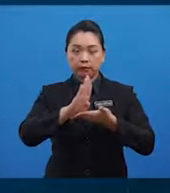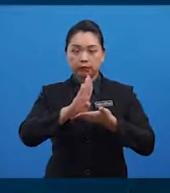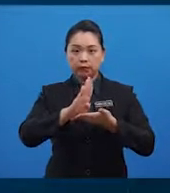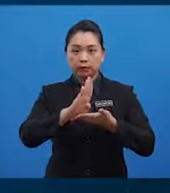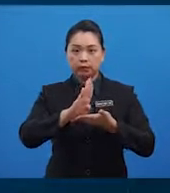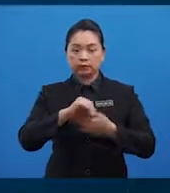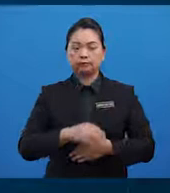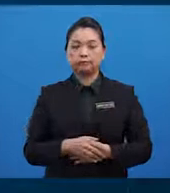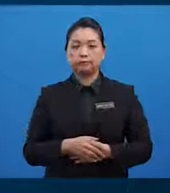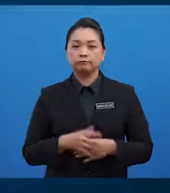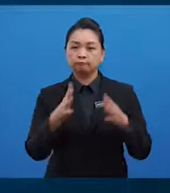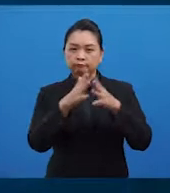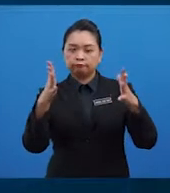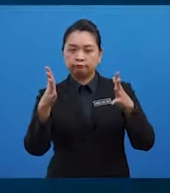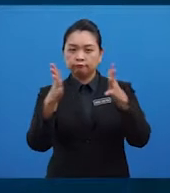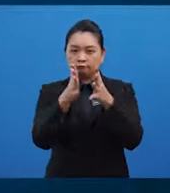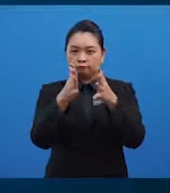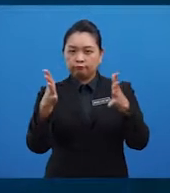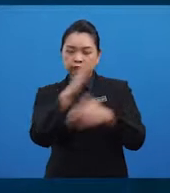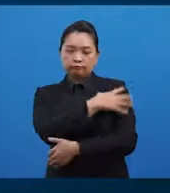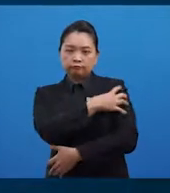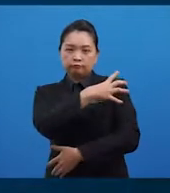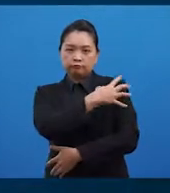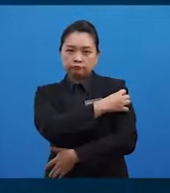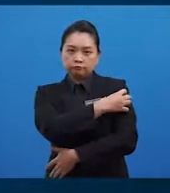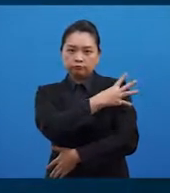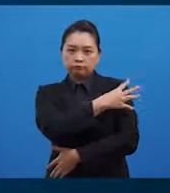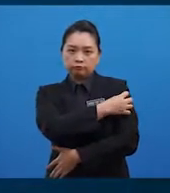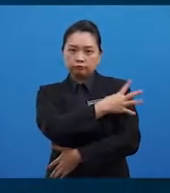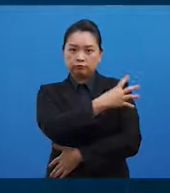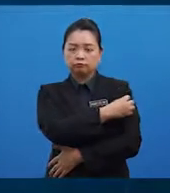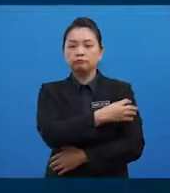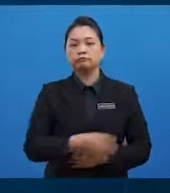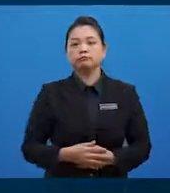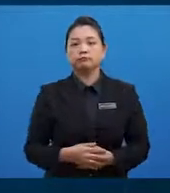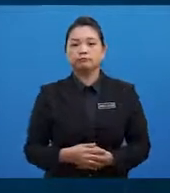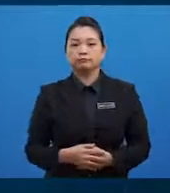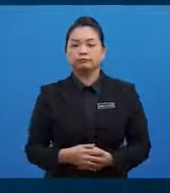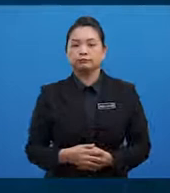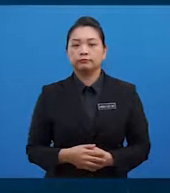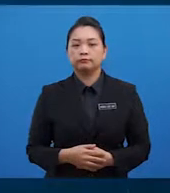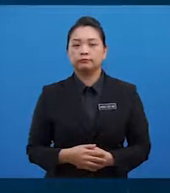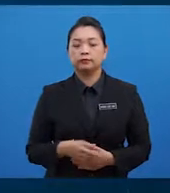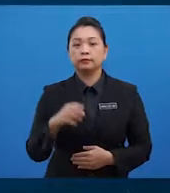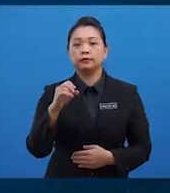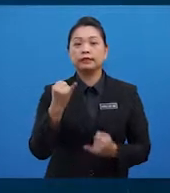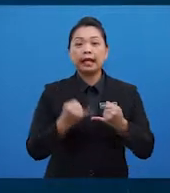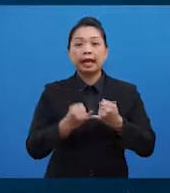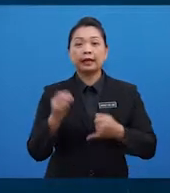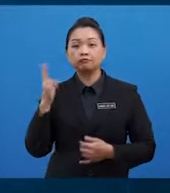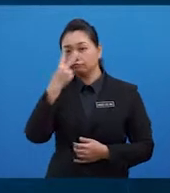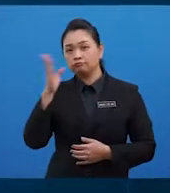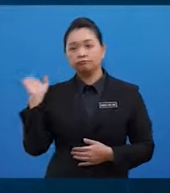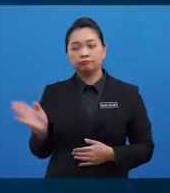dan pengembangan otot. Dan akhir sekali iaitu sulfur. sebagai